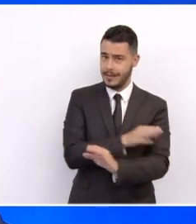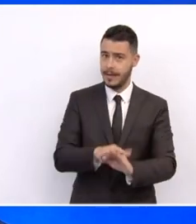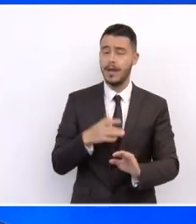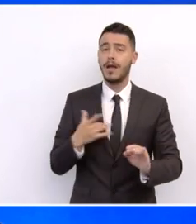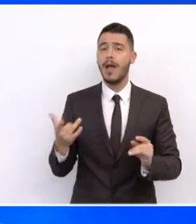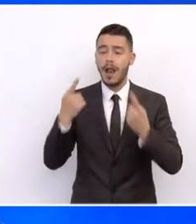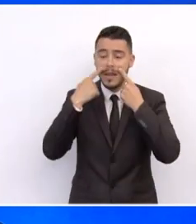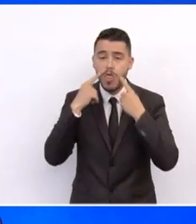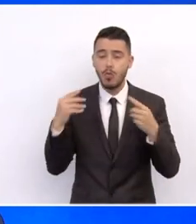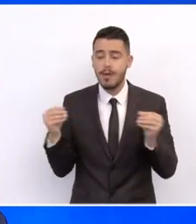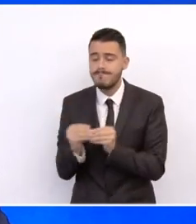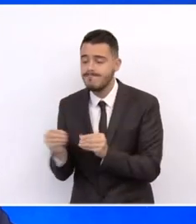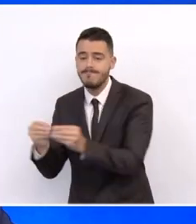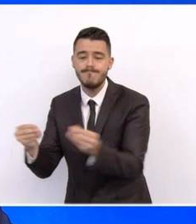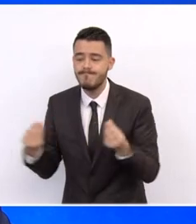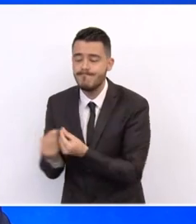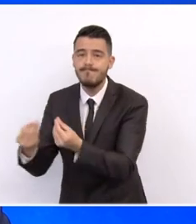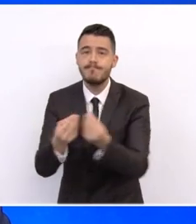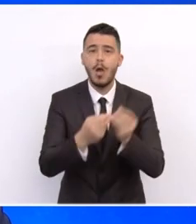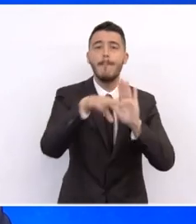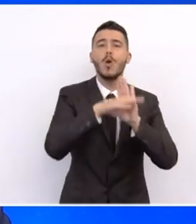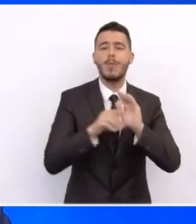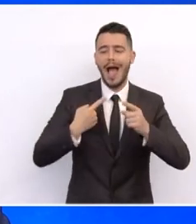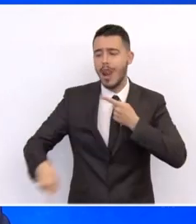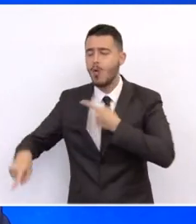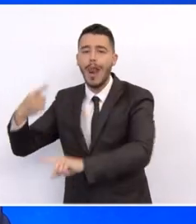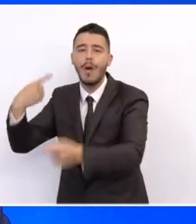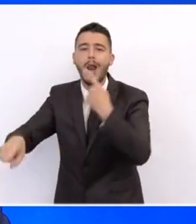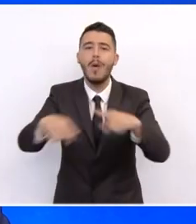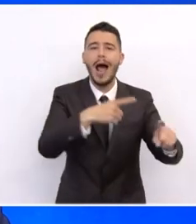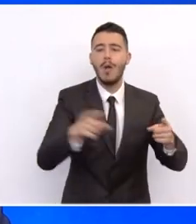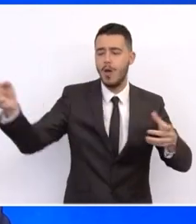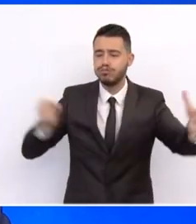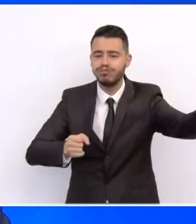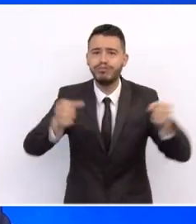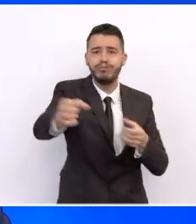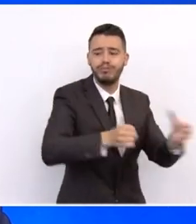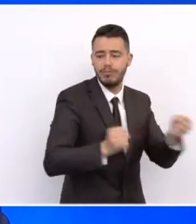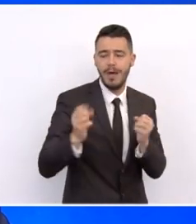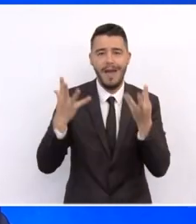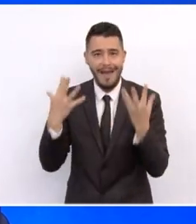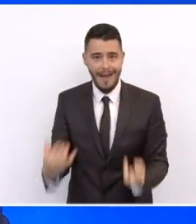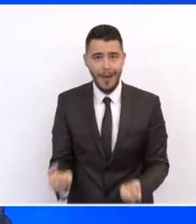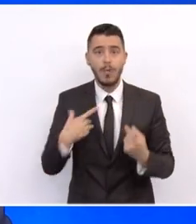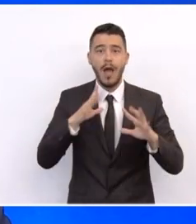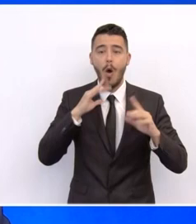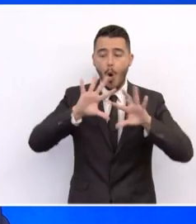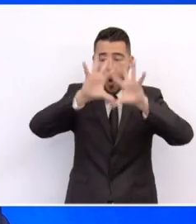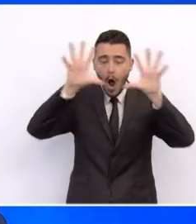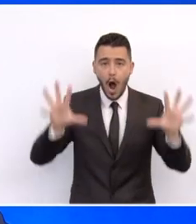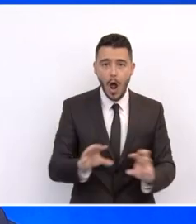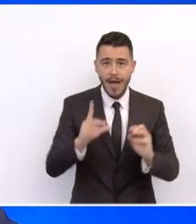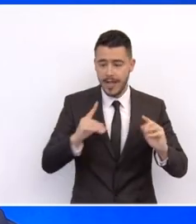συμπληρωματικότητες μεταξύ των διαφόρων προγραμμάτων και έργων που έχουμε τόσο ώστε να πετύχουμε αυτό που στην οικονομική ουρολογία ονομάζεται